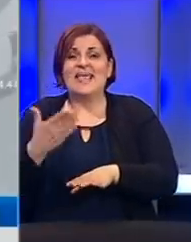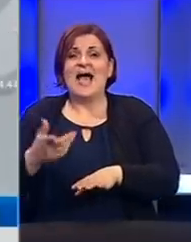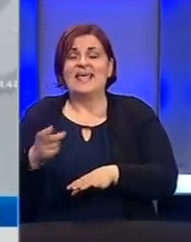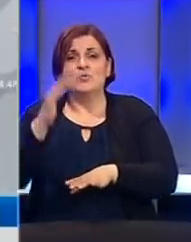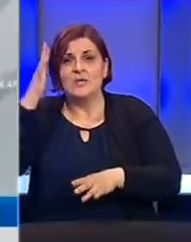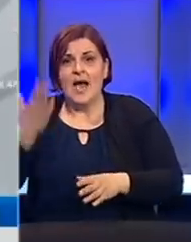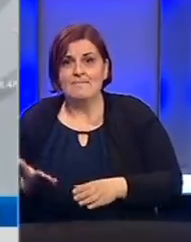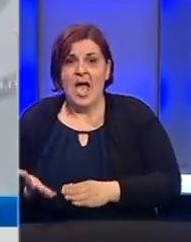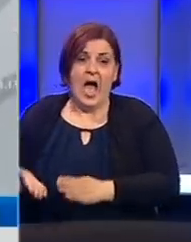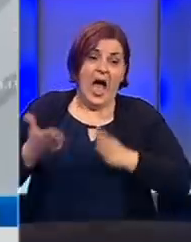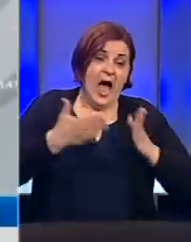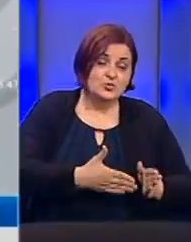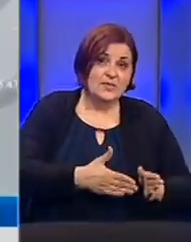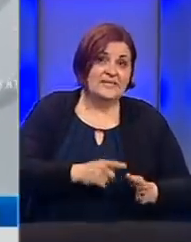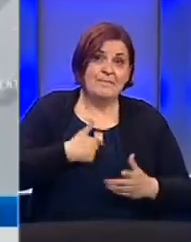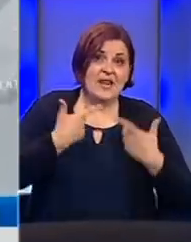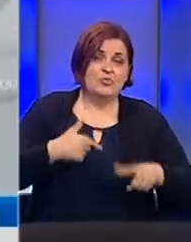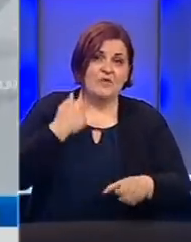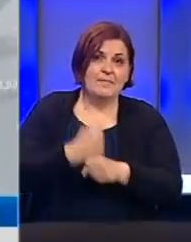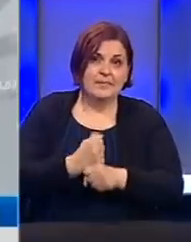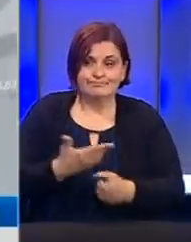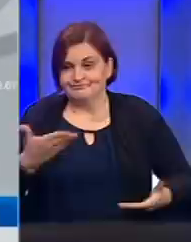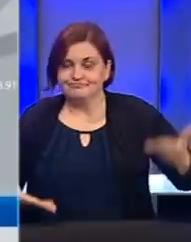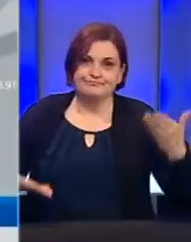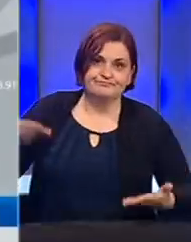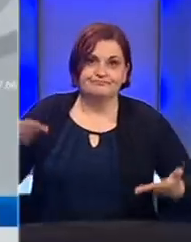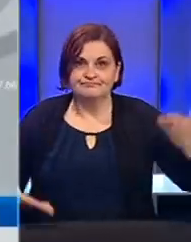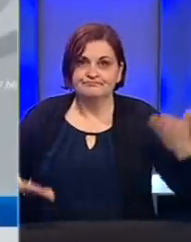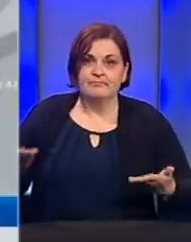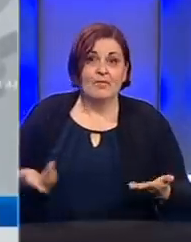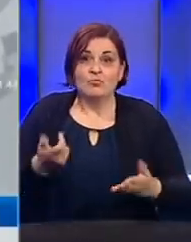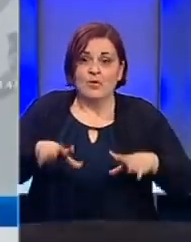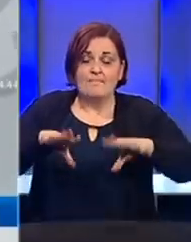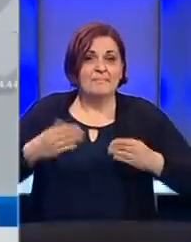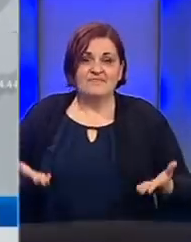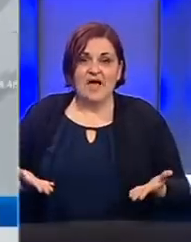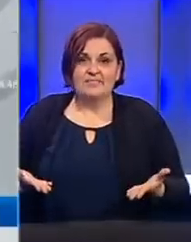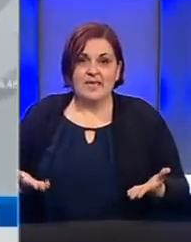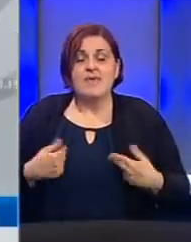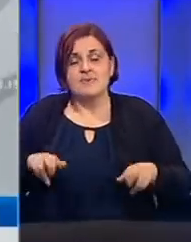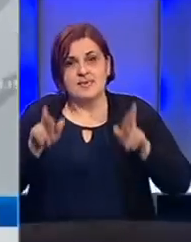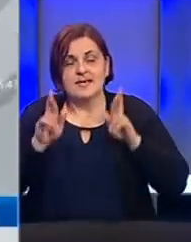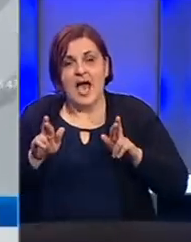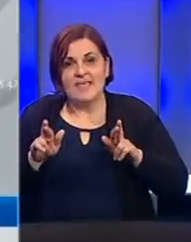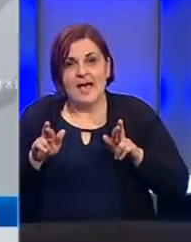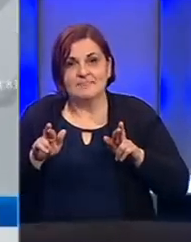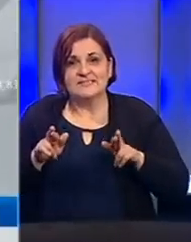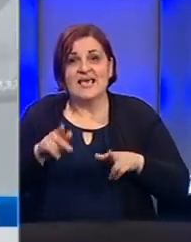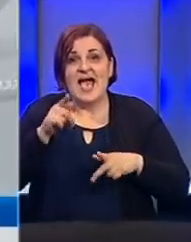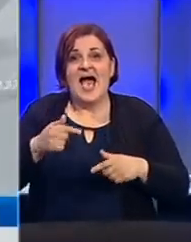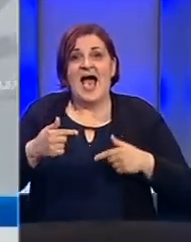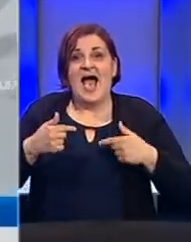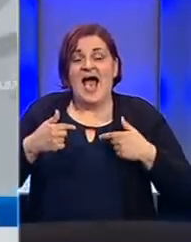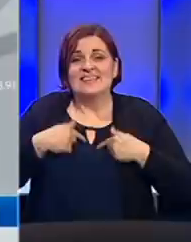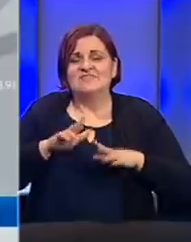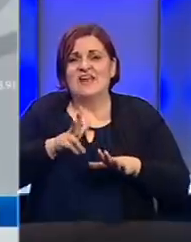opošljavanje, s druge strane nas se ne dozvoljava da radimo. Jednostavno je to neprihvaćivo i nadam se da će ova naša silna